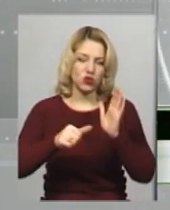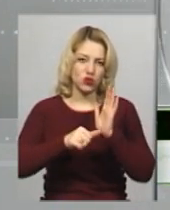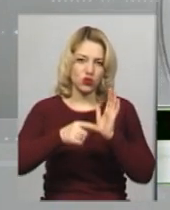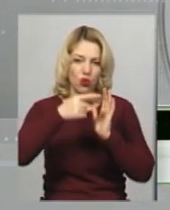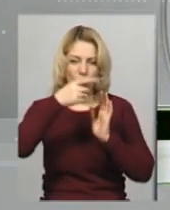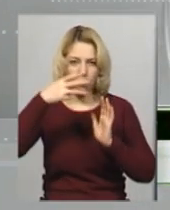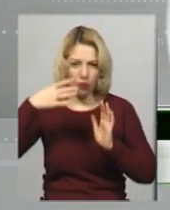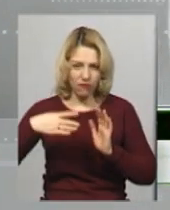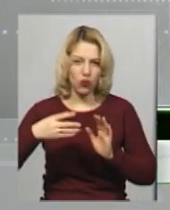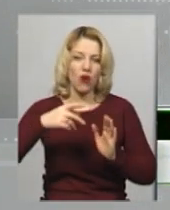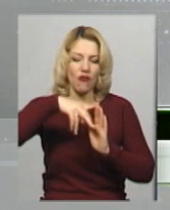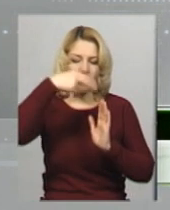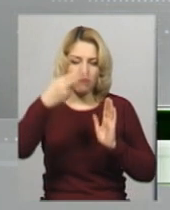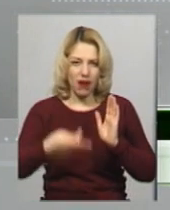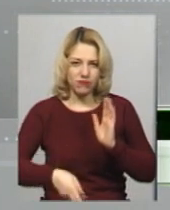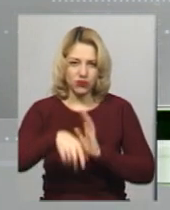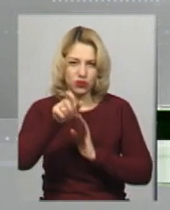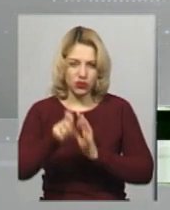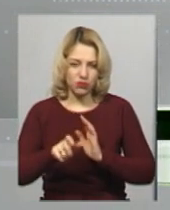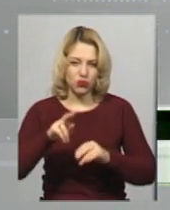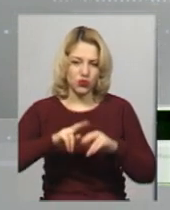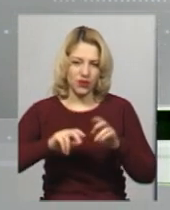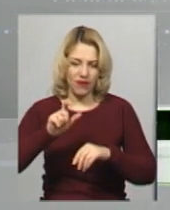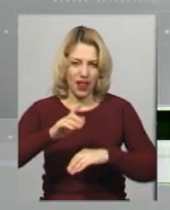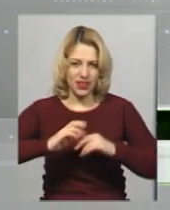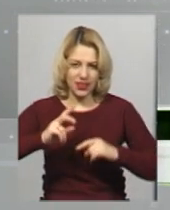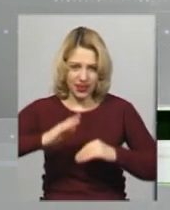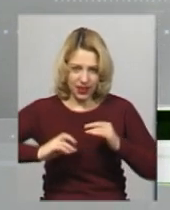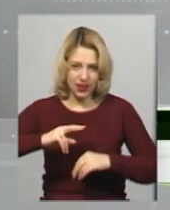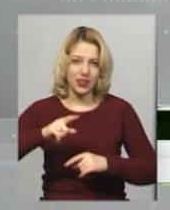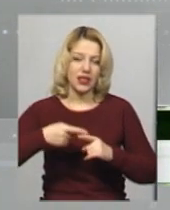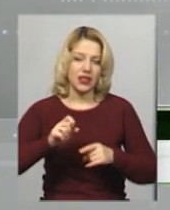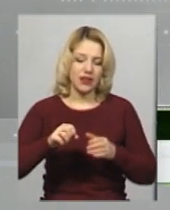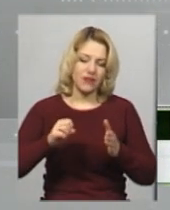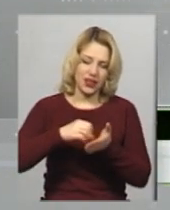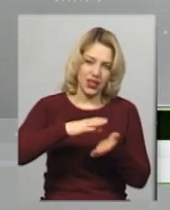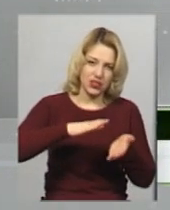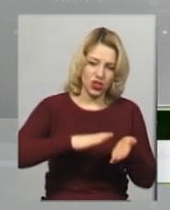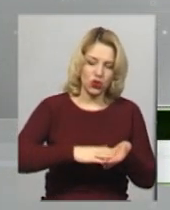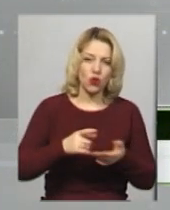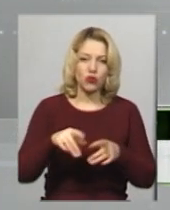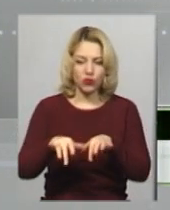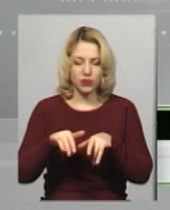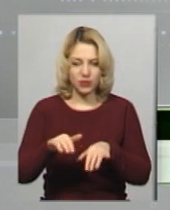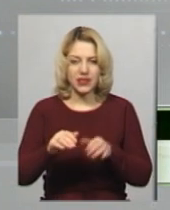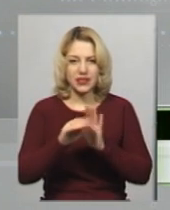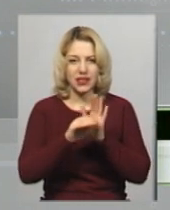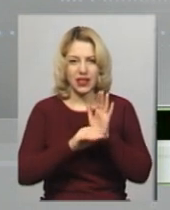будівельник. Зверчанським відділом поліції відразу знесені відомості до єдиного реєстру досудових розслідувань за ст.